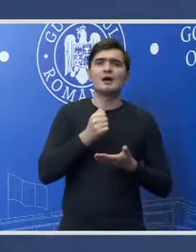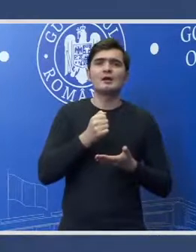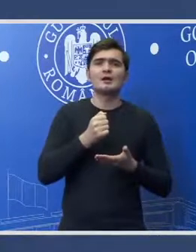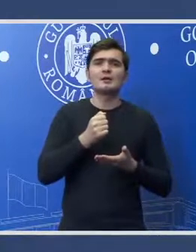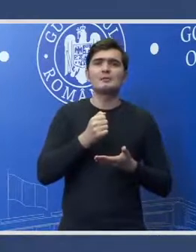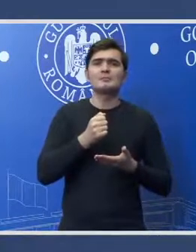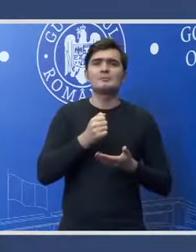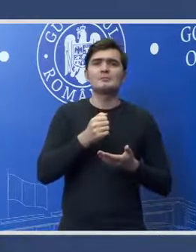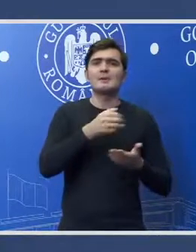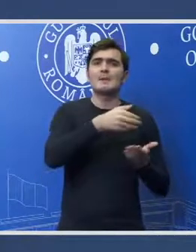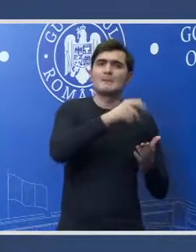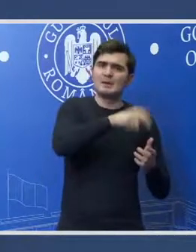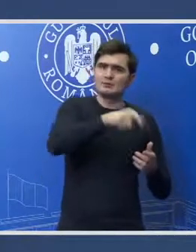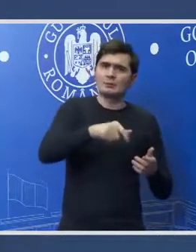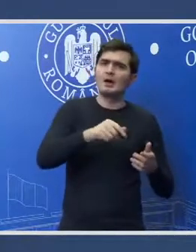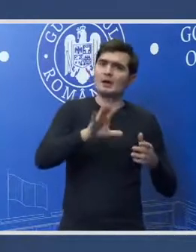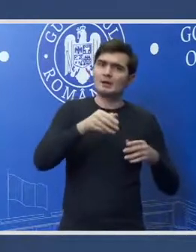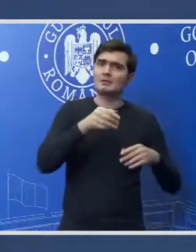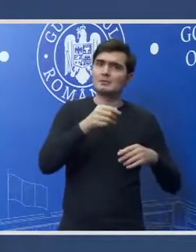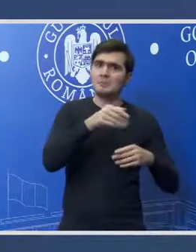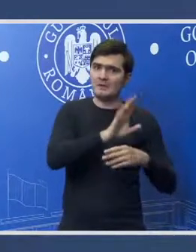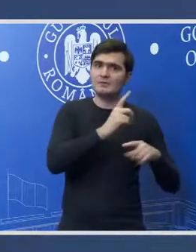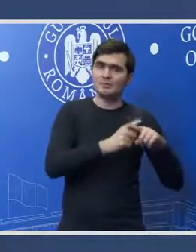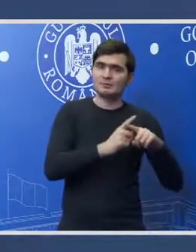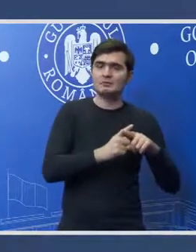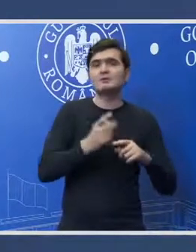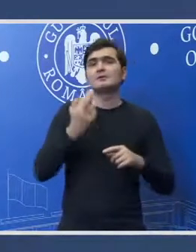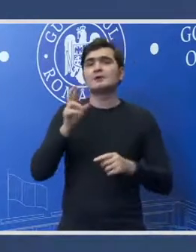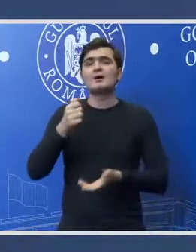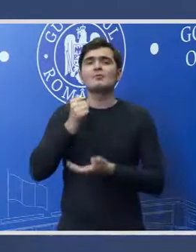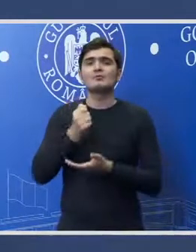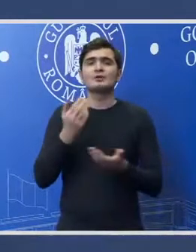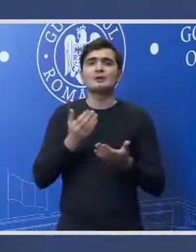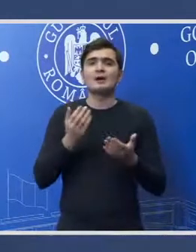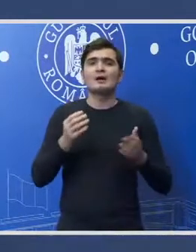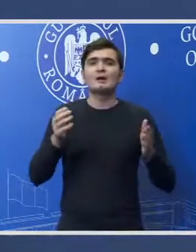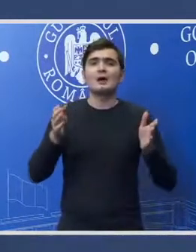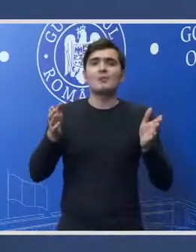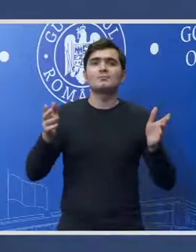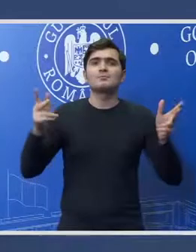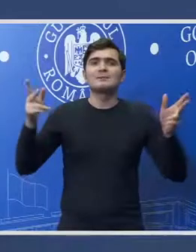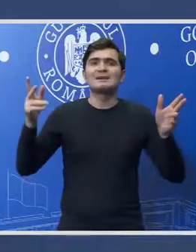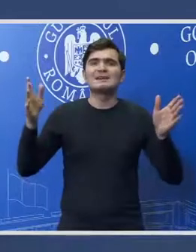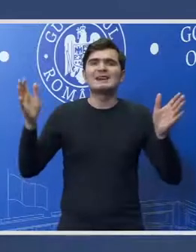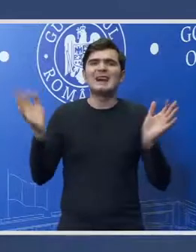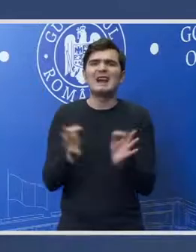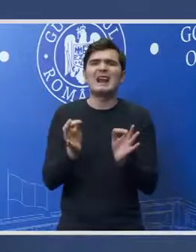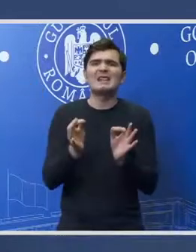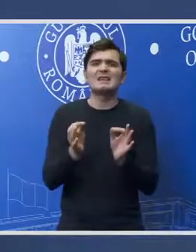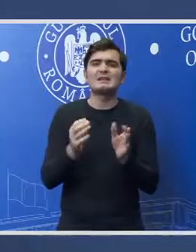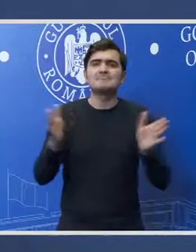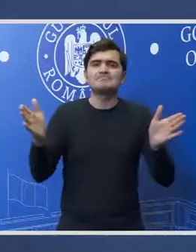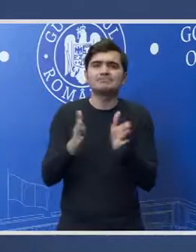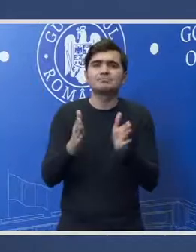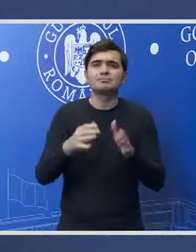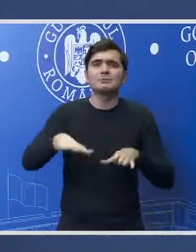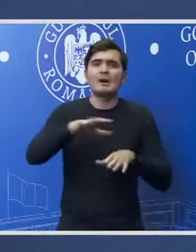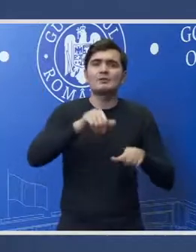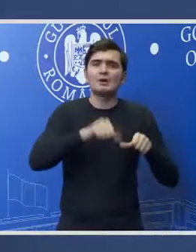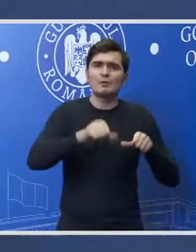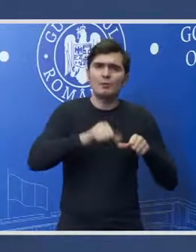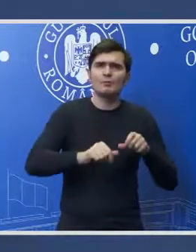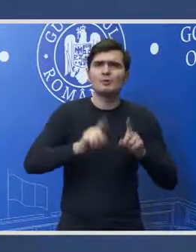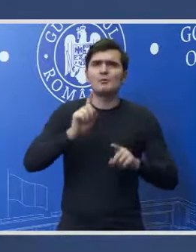au primit avize pozitive. Bugetele care au îngrădit spații economici de România și au intrus tot felul de legi cu